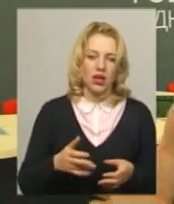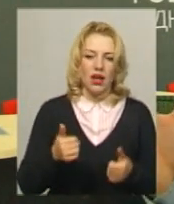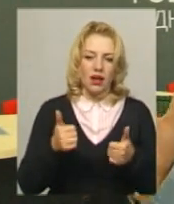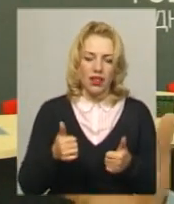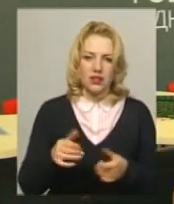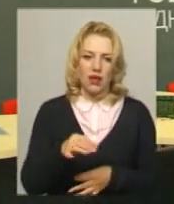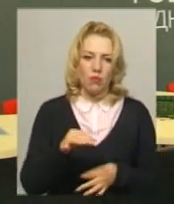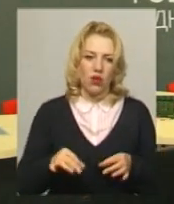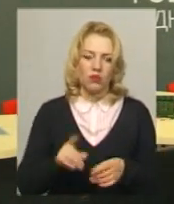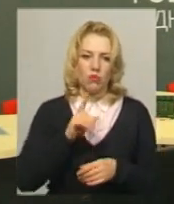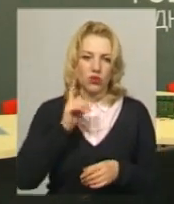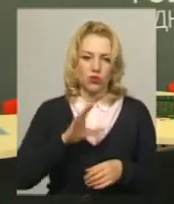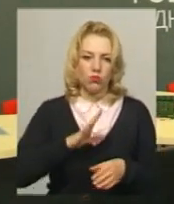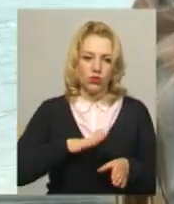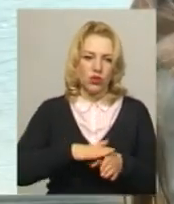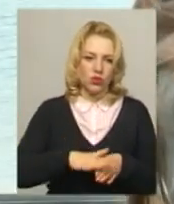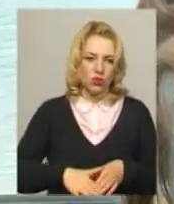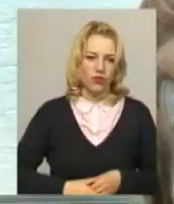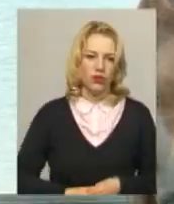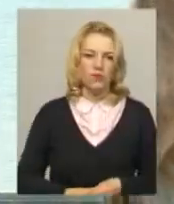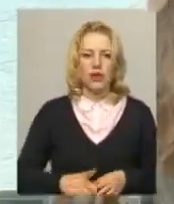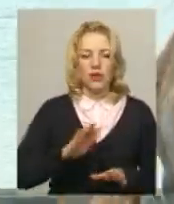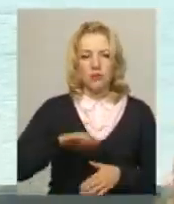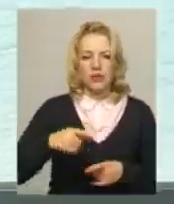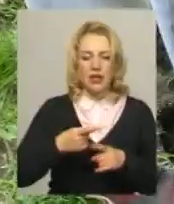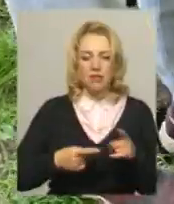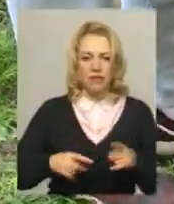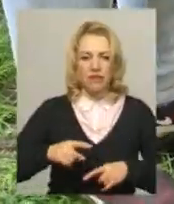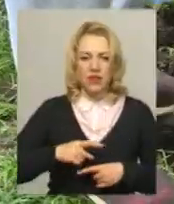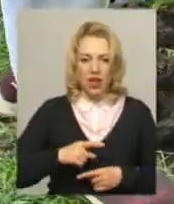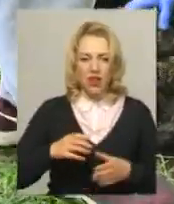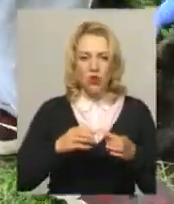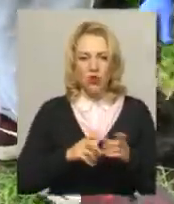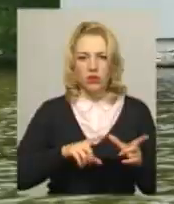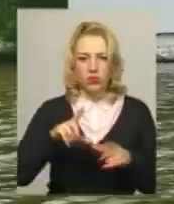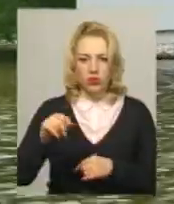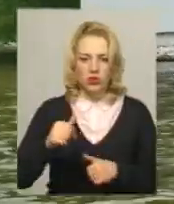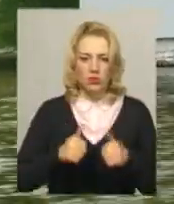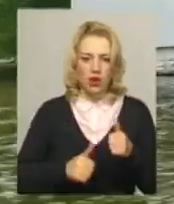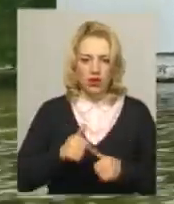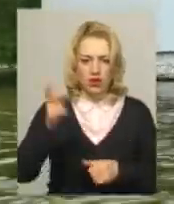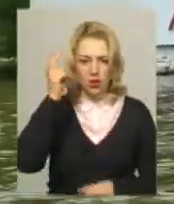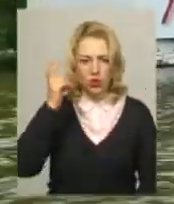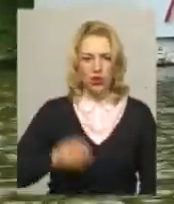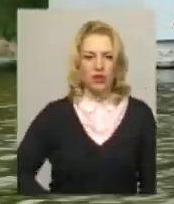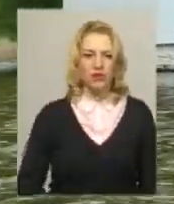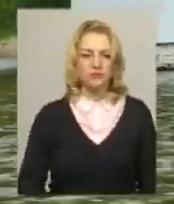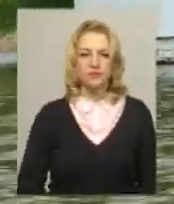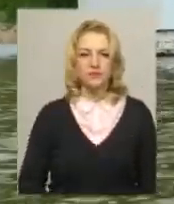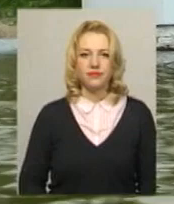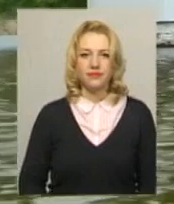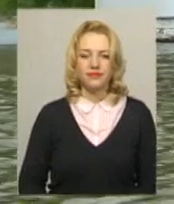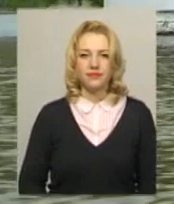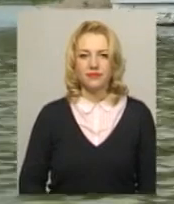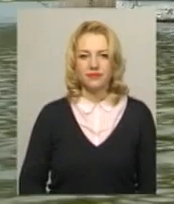проєктів, молодіжних, було реалізовано. Після півфіналу команди поїдуть змагатись до Києва. Тетяна Ворожцова, Юрій Чорний. Новини,